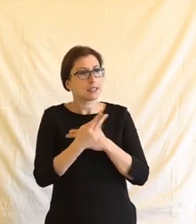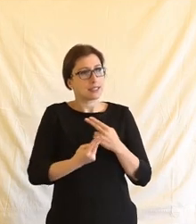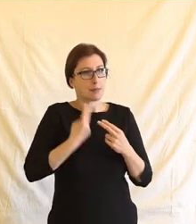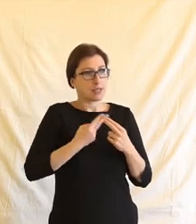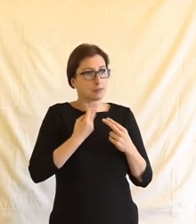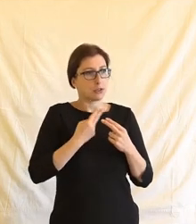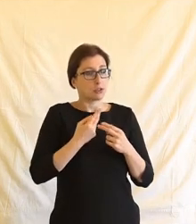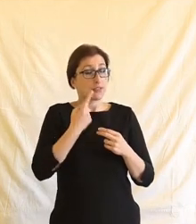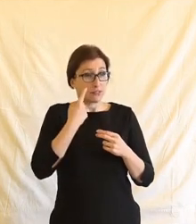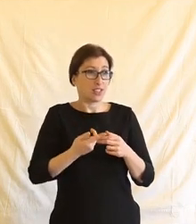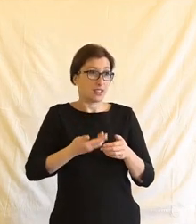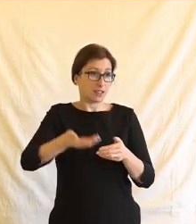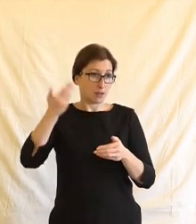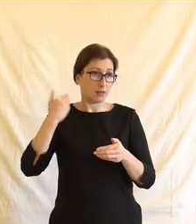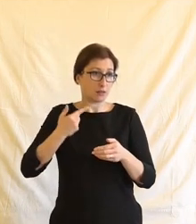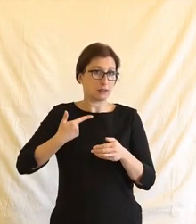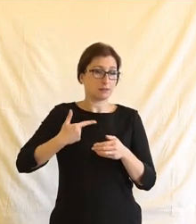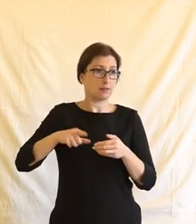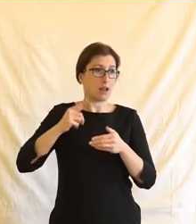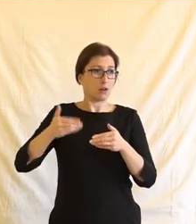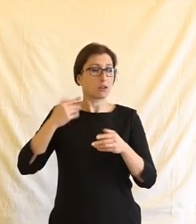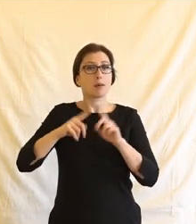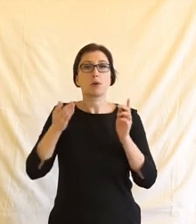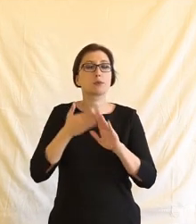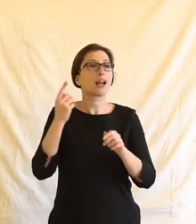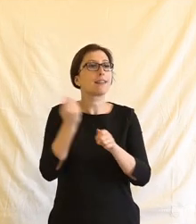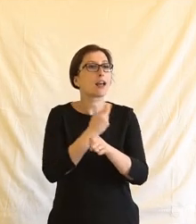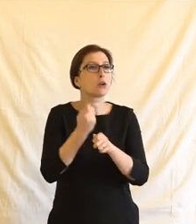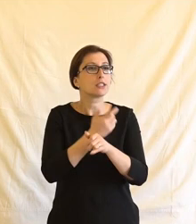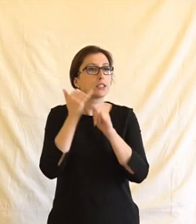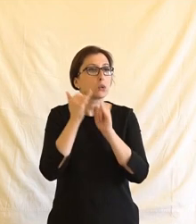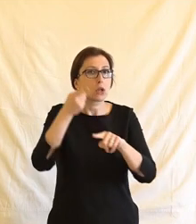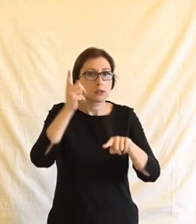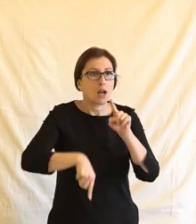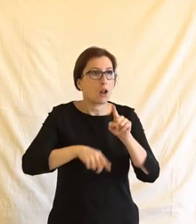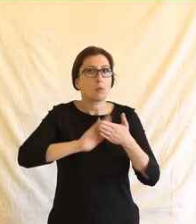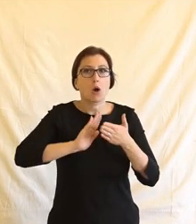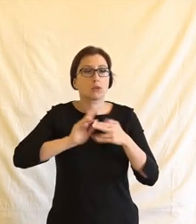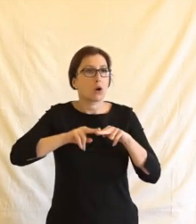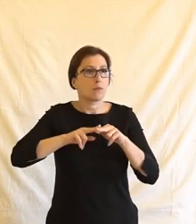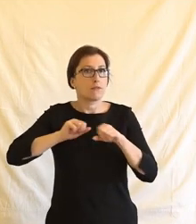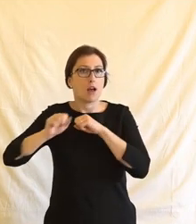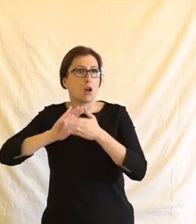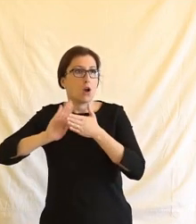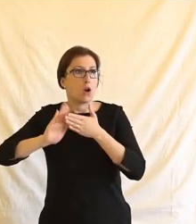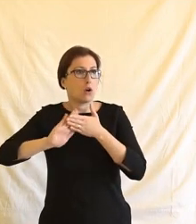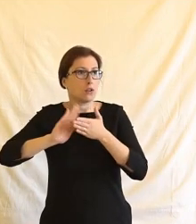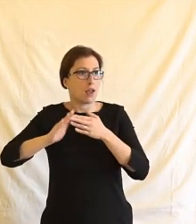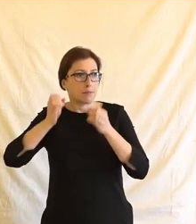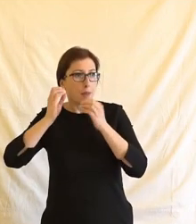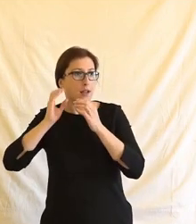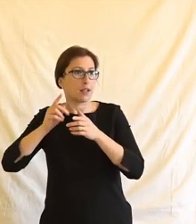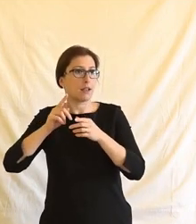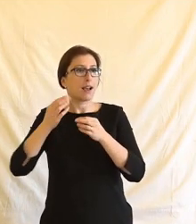nebezpečný trend. Viděli jsme to reakce na teroristické útoky. Prostě takové to silné události, které